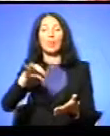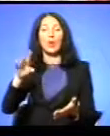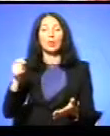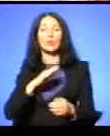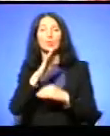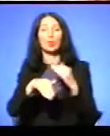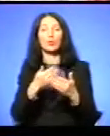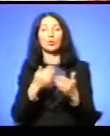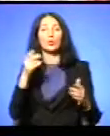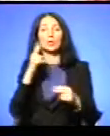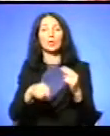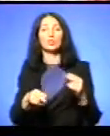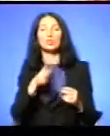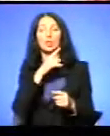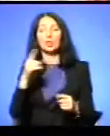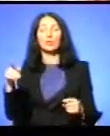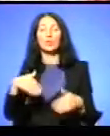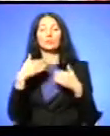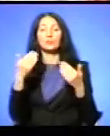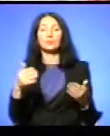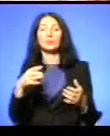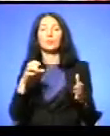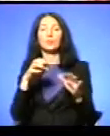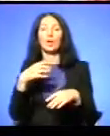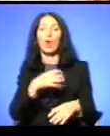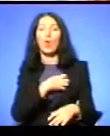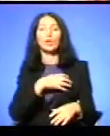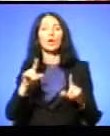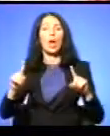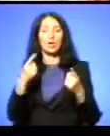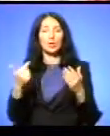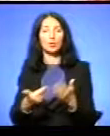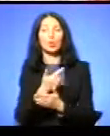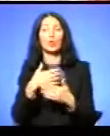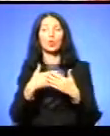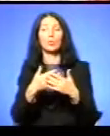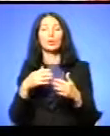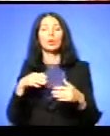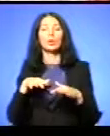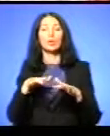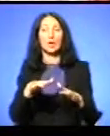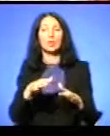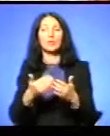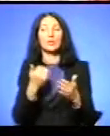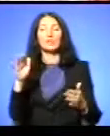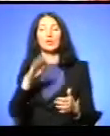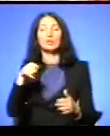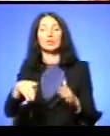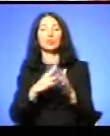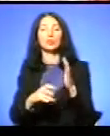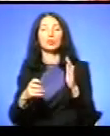добу до закінчення терміну йому представили ордер на арешт Громадсько-політична діяльність Від вересня 1988